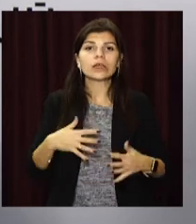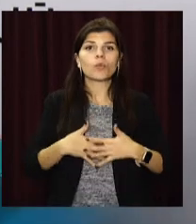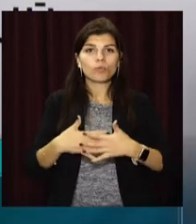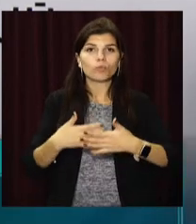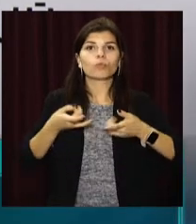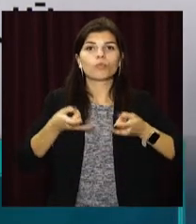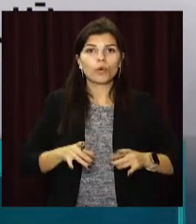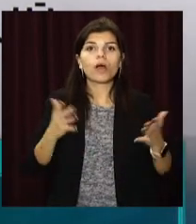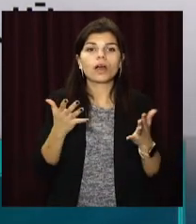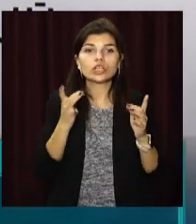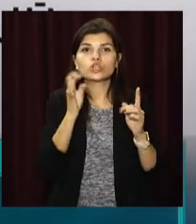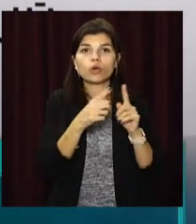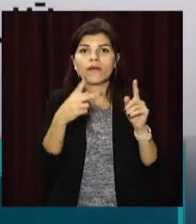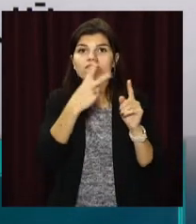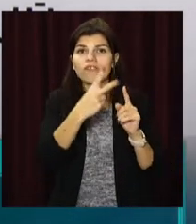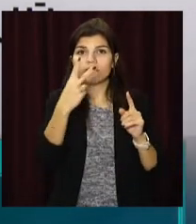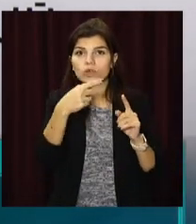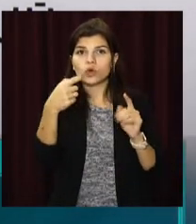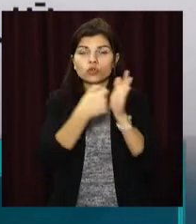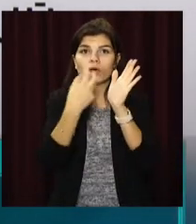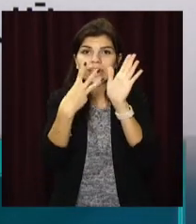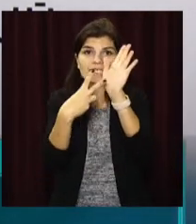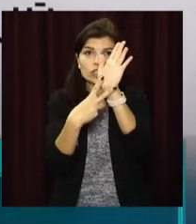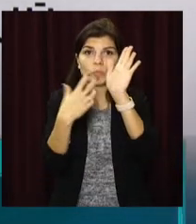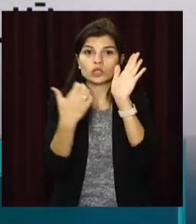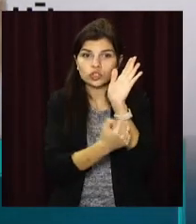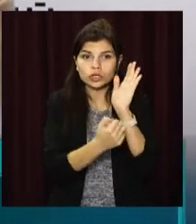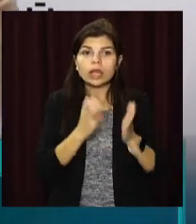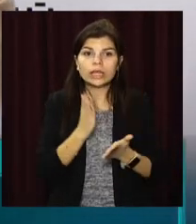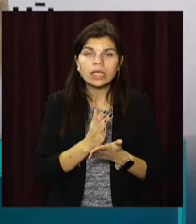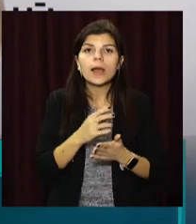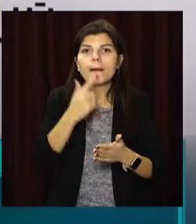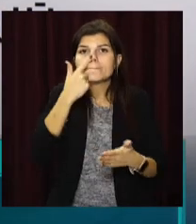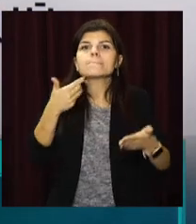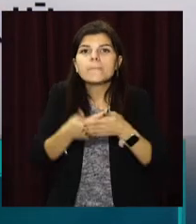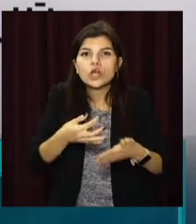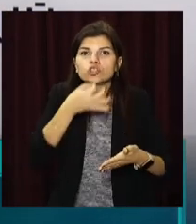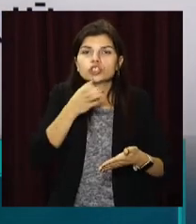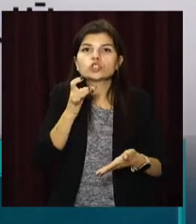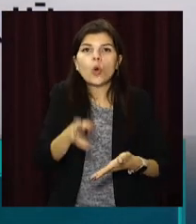відбулися в терміні з 22 до 37 тижня, являються передчасними.